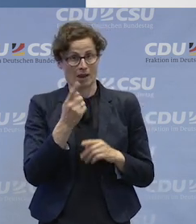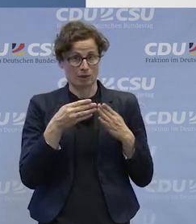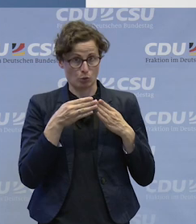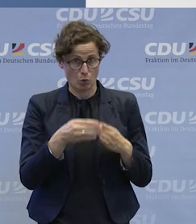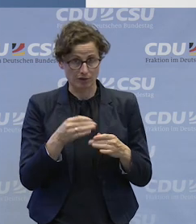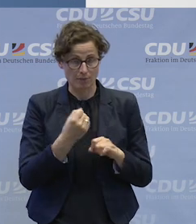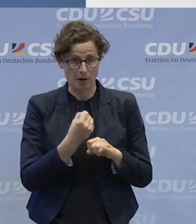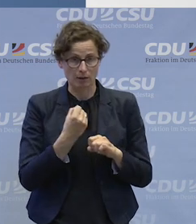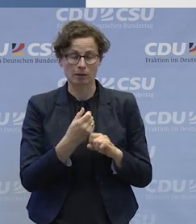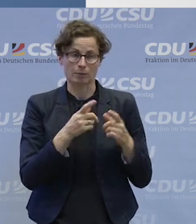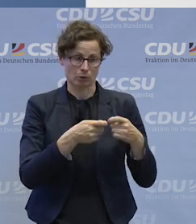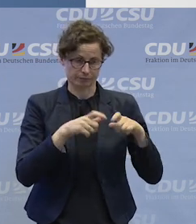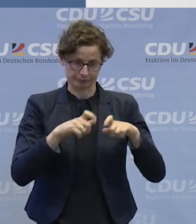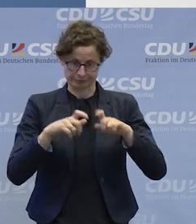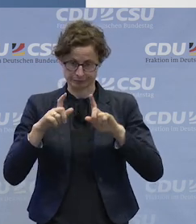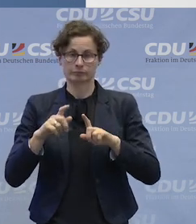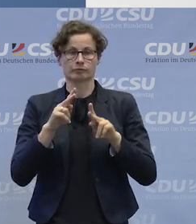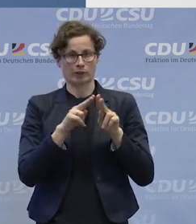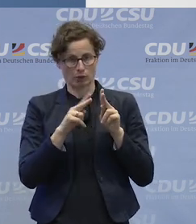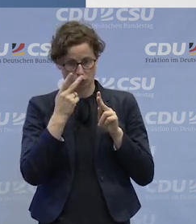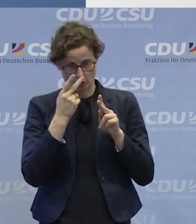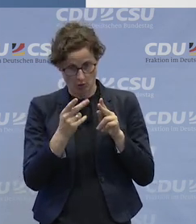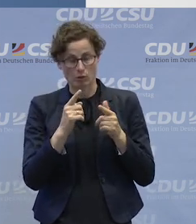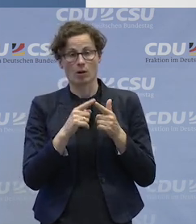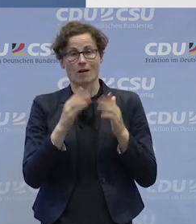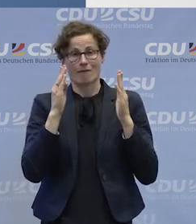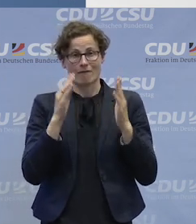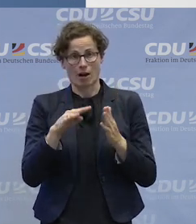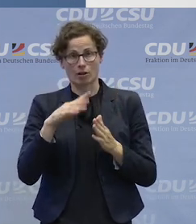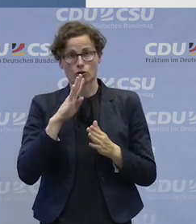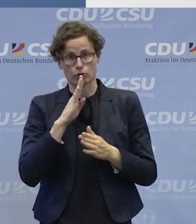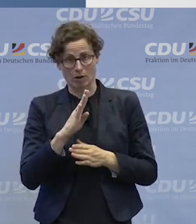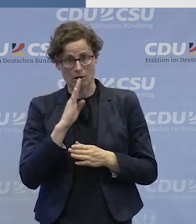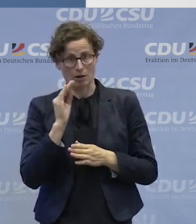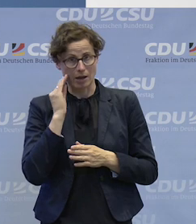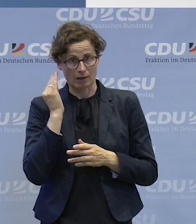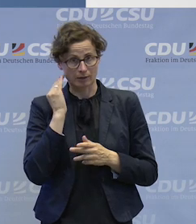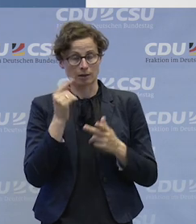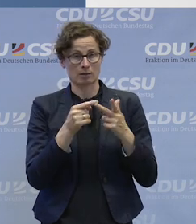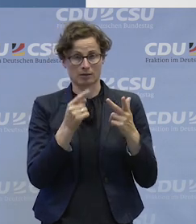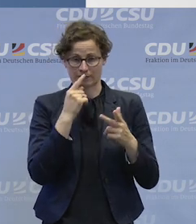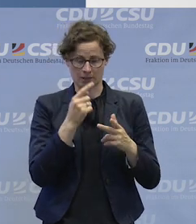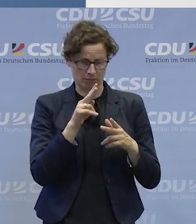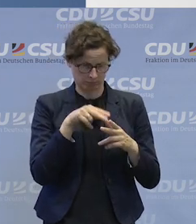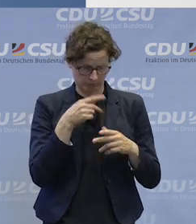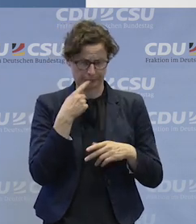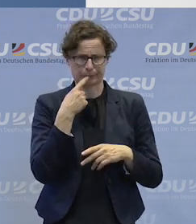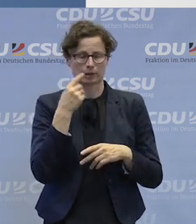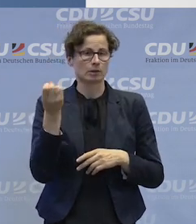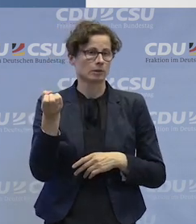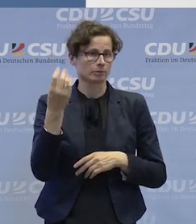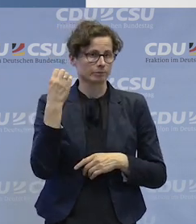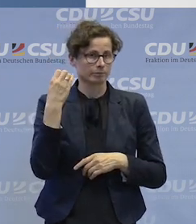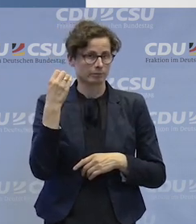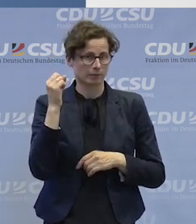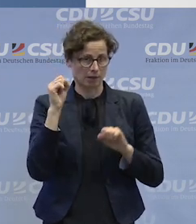nicht nur die Fachsprache mit drin, die wir wichtig halten, sondern halt auch eine auditive Unterstützung. Wir haben Audio-Buttons mit dabei, wo